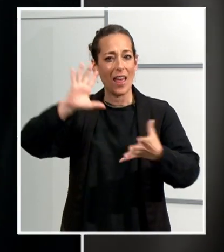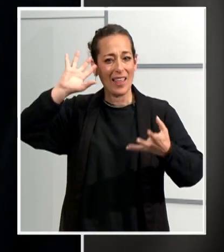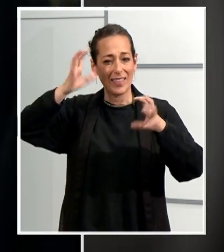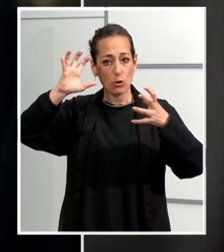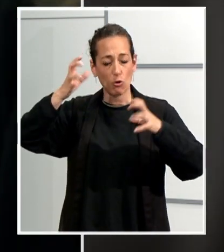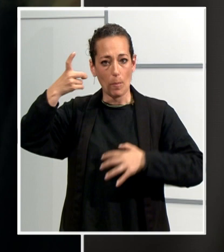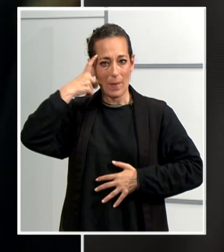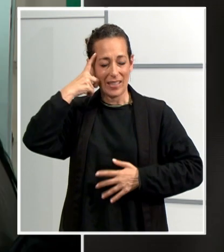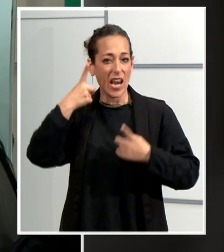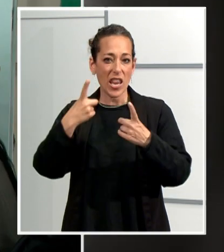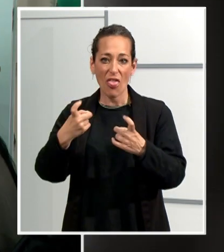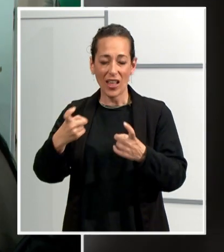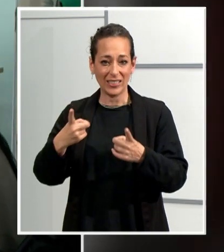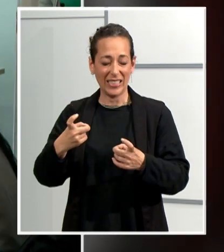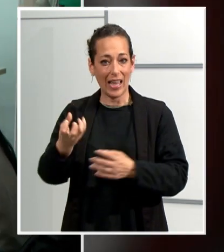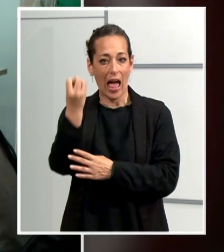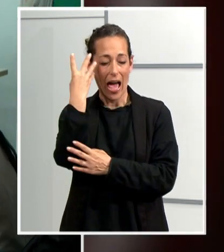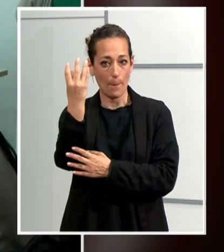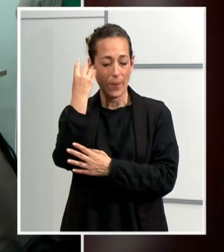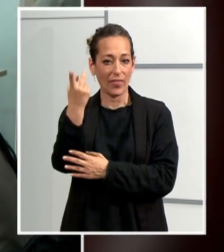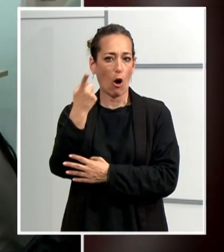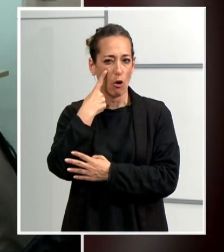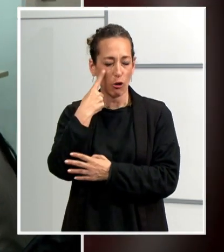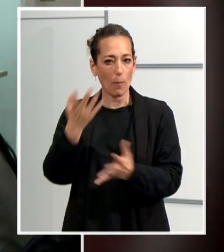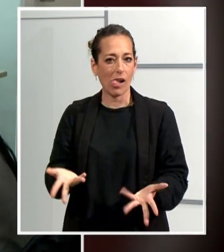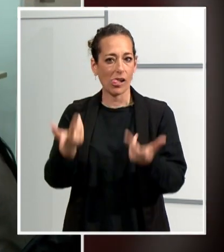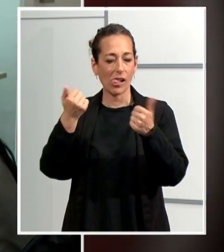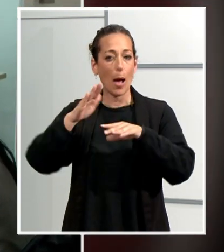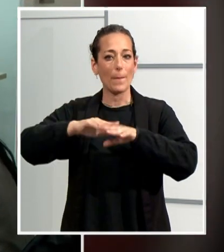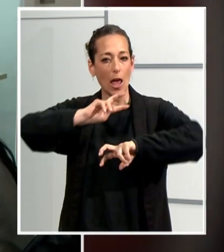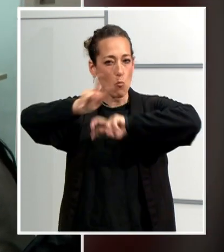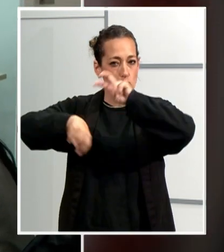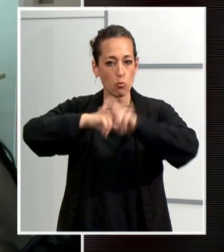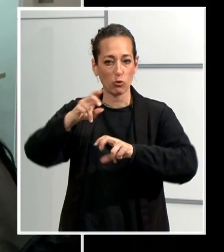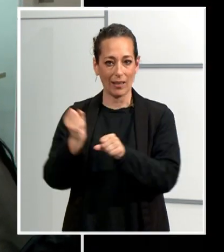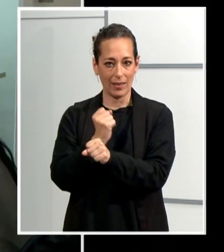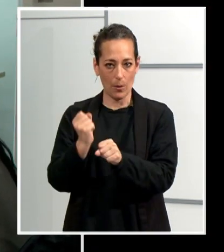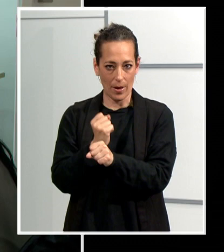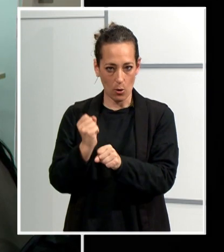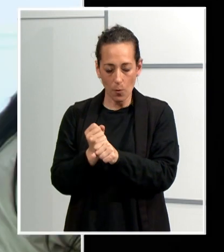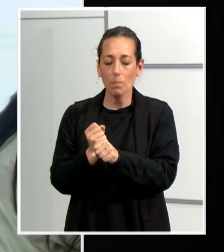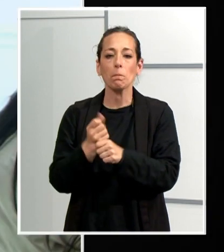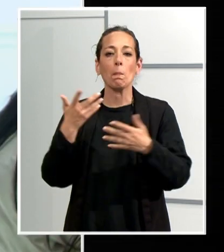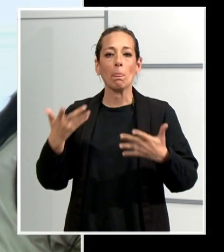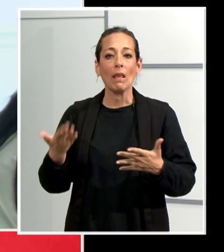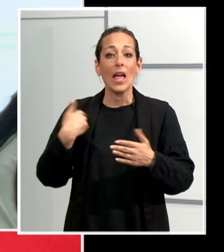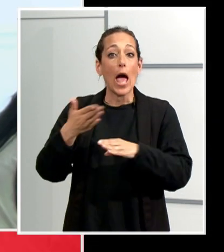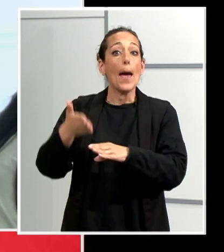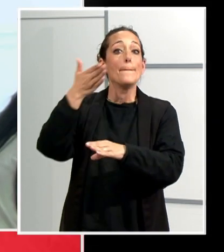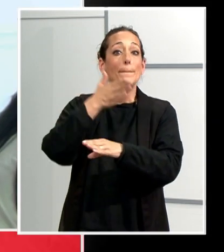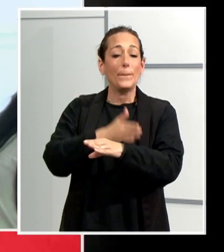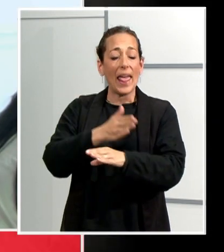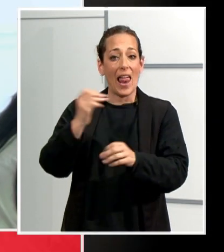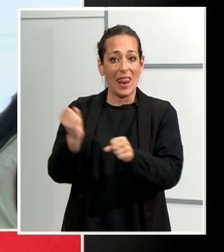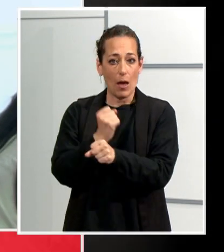necessiten adquirir habilitats i coneixements necessaris per a la recerca de feina. Diguéssim que el prelaboral és previ a participar en un procés de